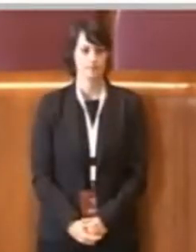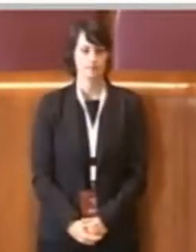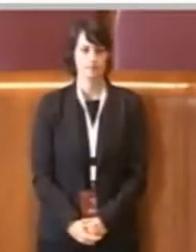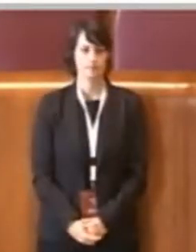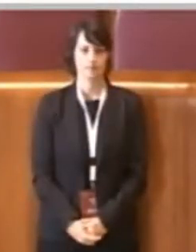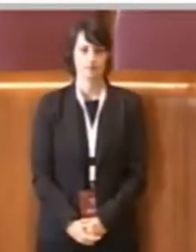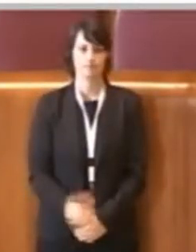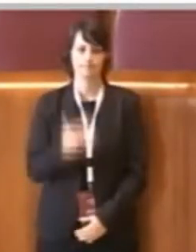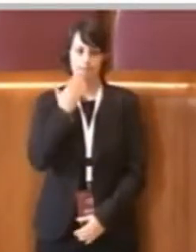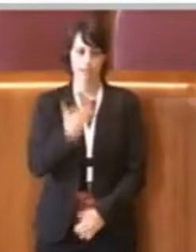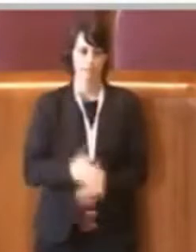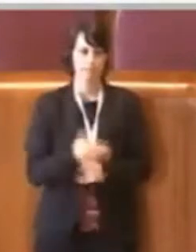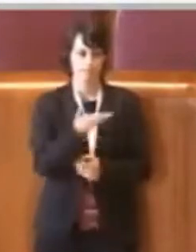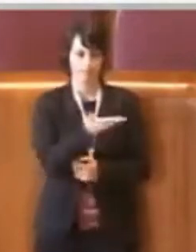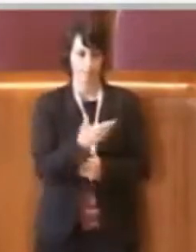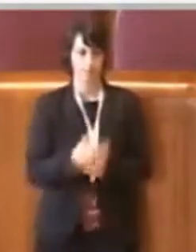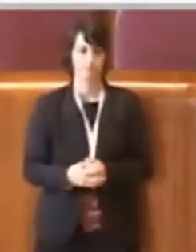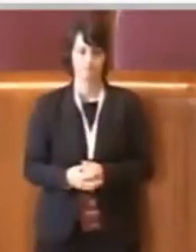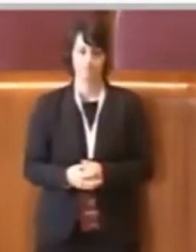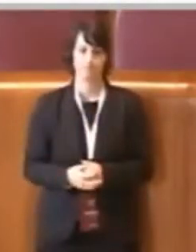Grazie, prego consigliere.